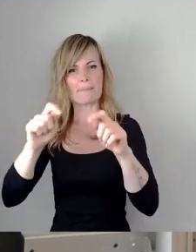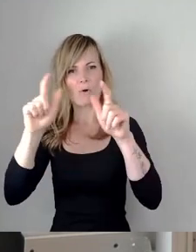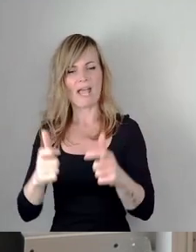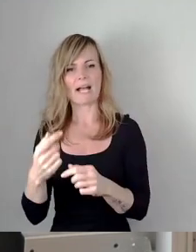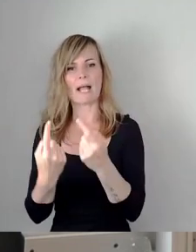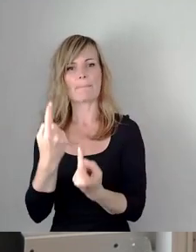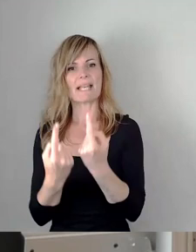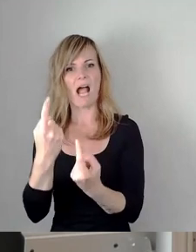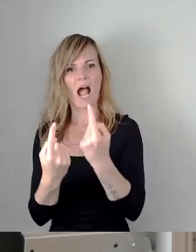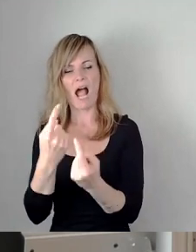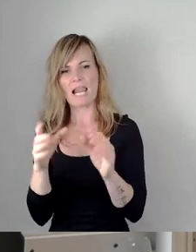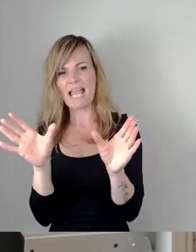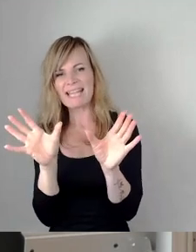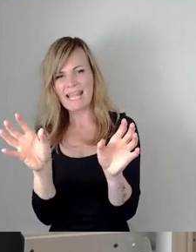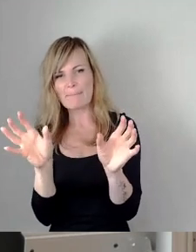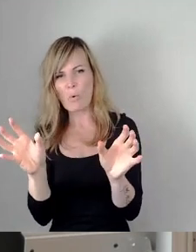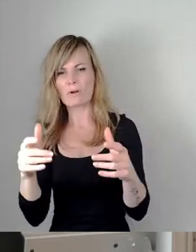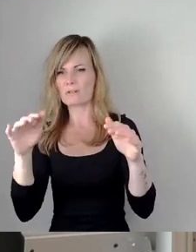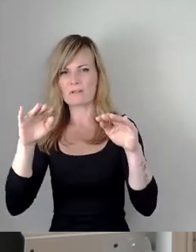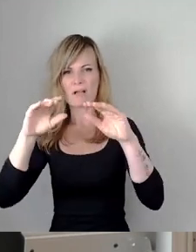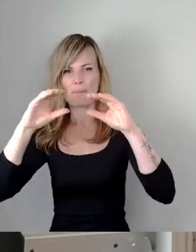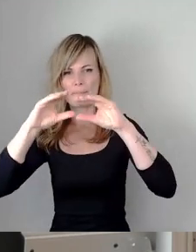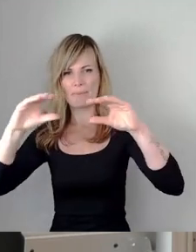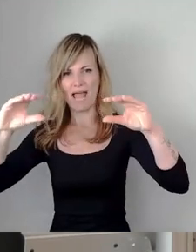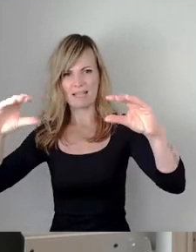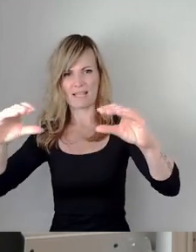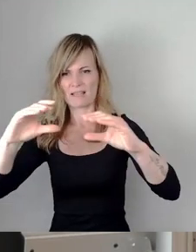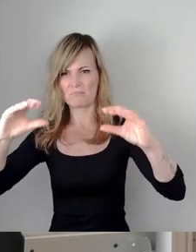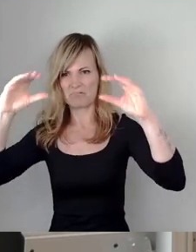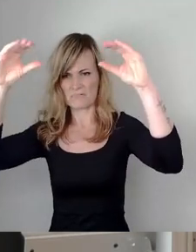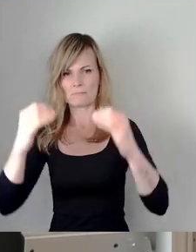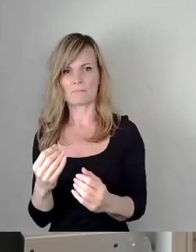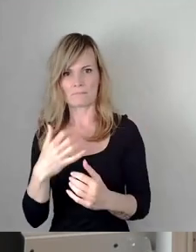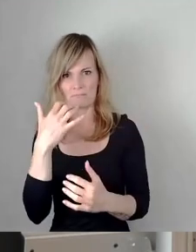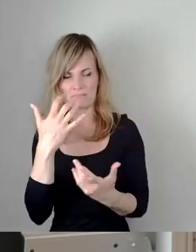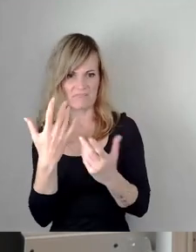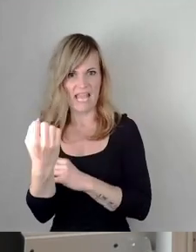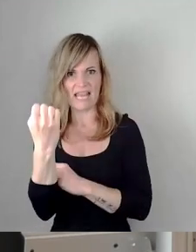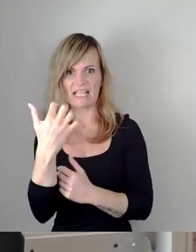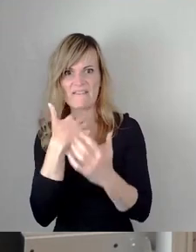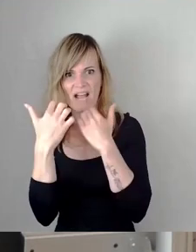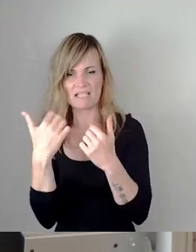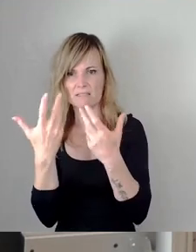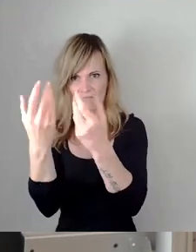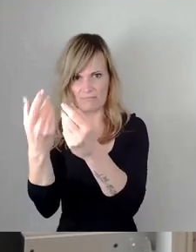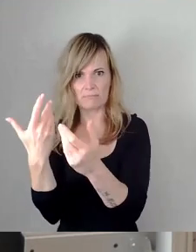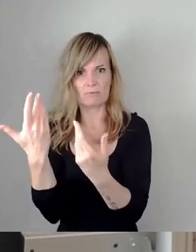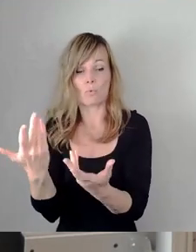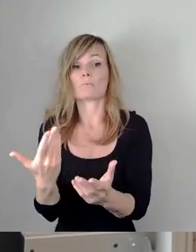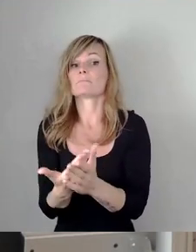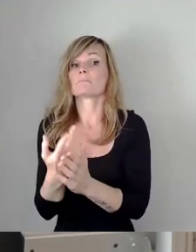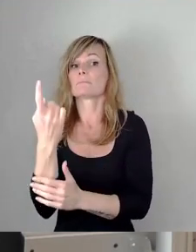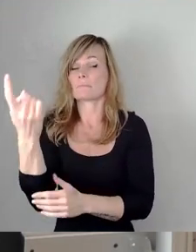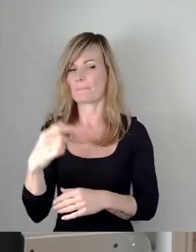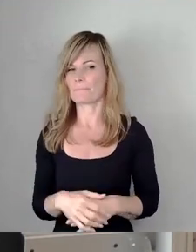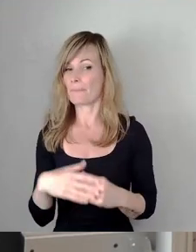nachhaltig ist, mit irgendwelchen Platten drauf und die dann im Prinzip entsprechend Energie fressen. Das ist es. Und das berücksichtigt diese Richtlinie,